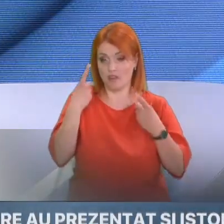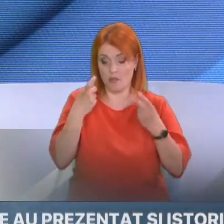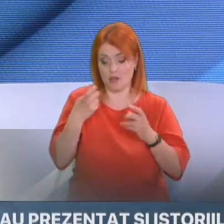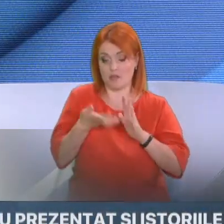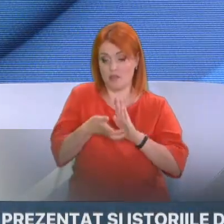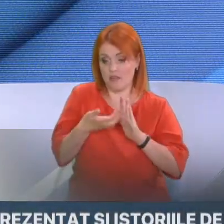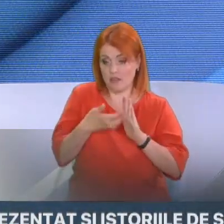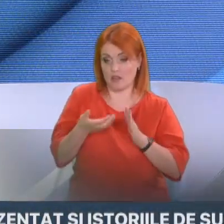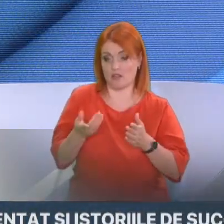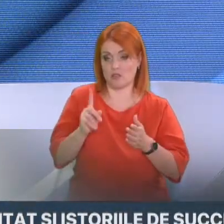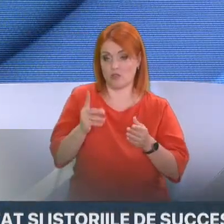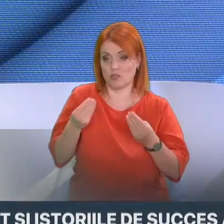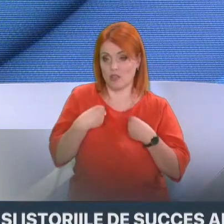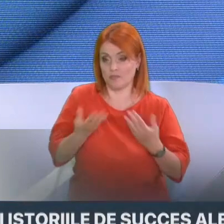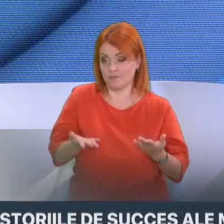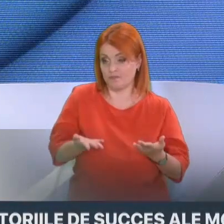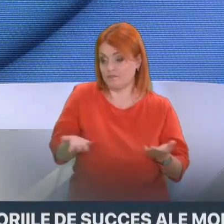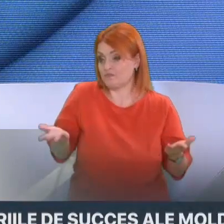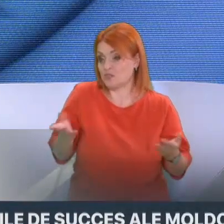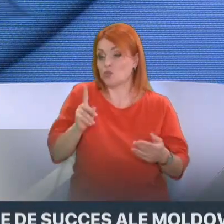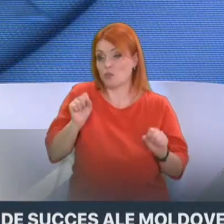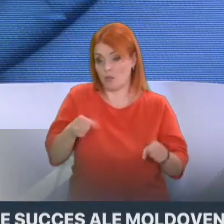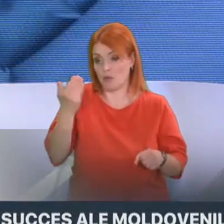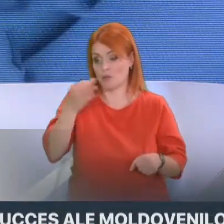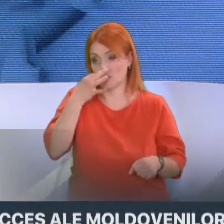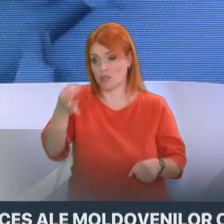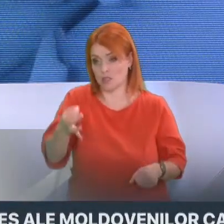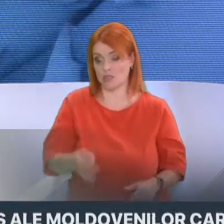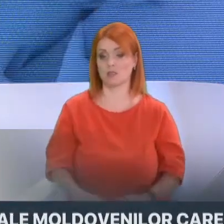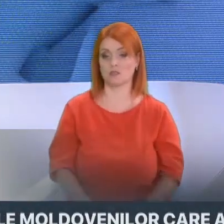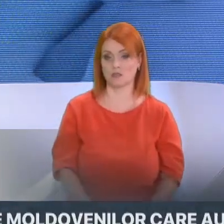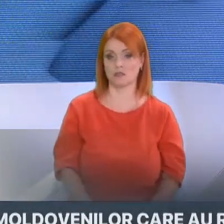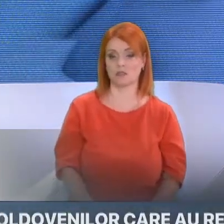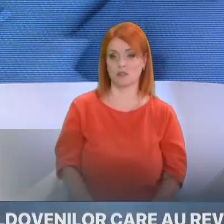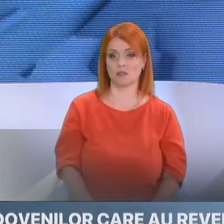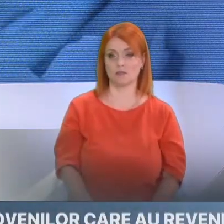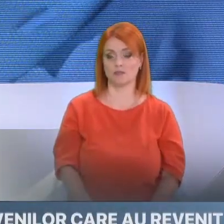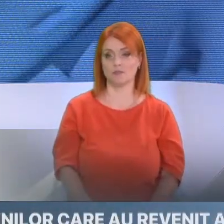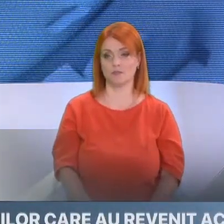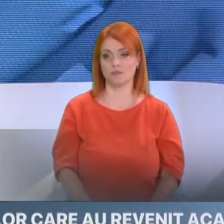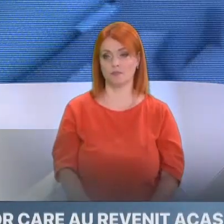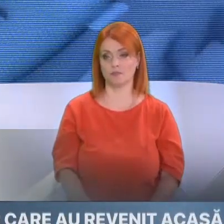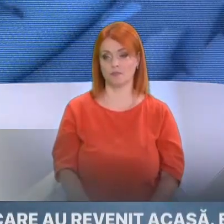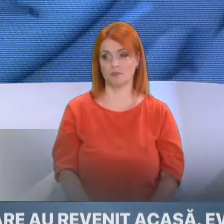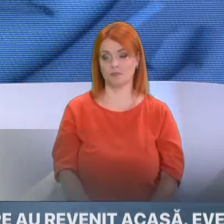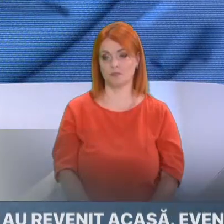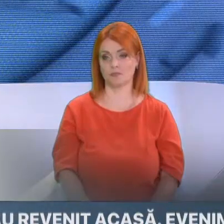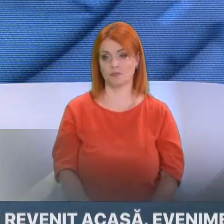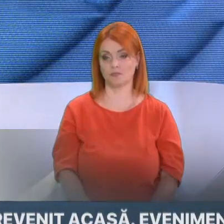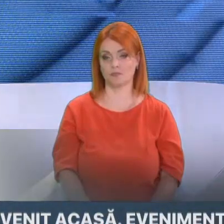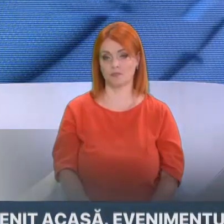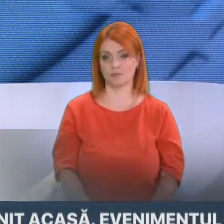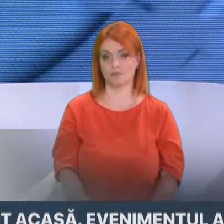ea așa ar putea să fie comisit dație, fiindcă publicul larg nu este familiarizat și nu există o dezbatere